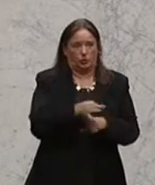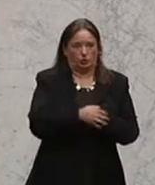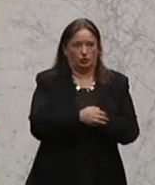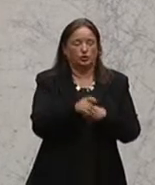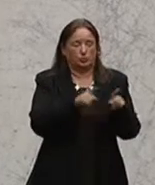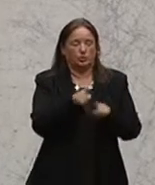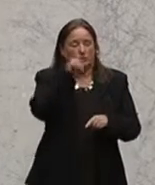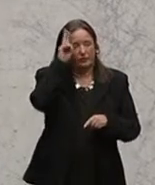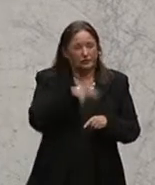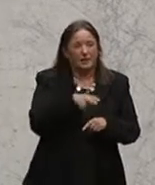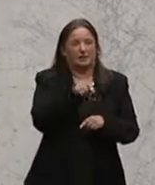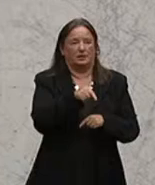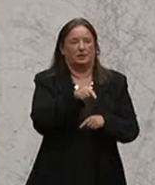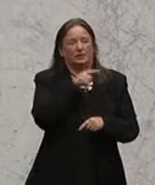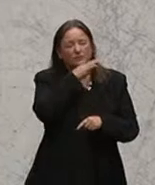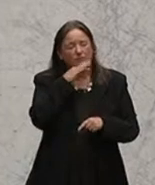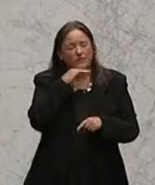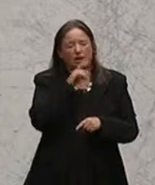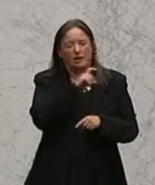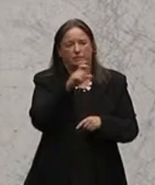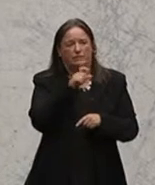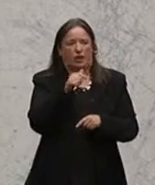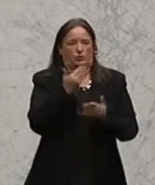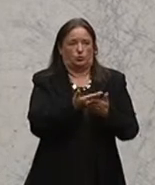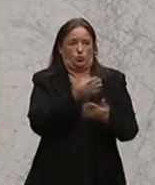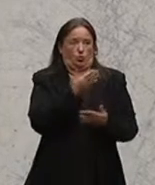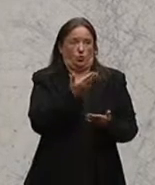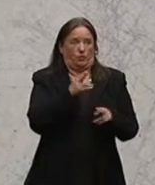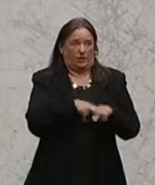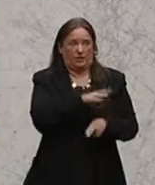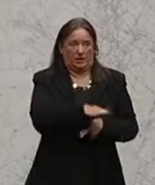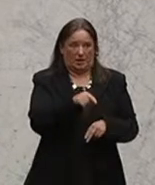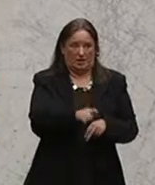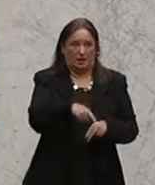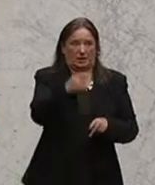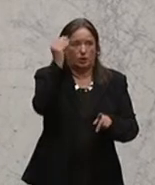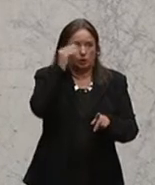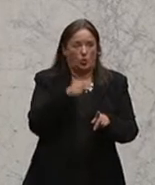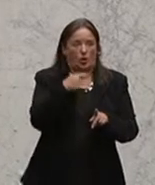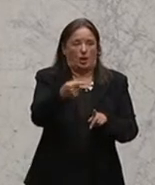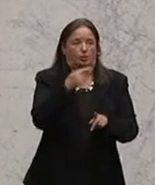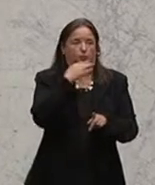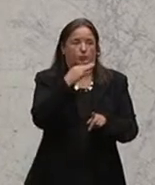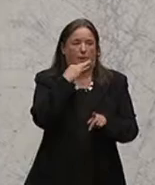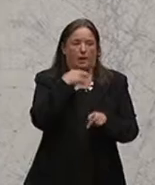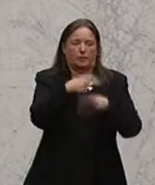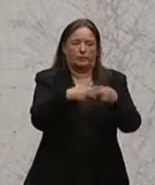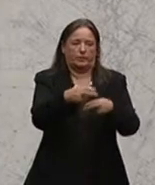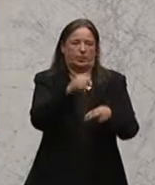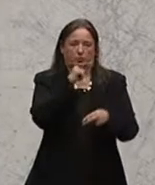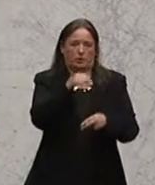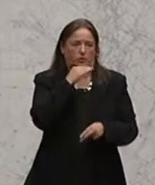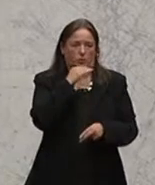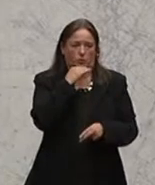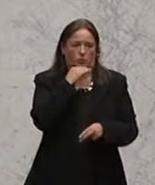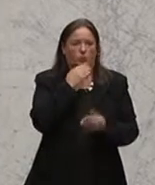vielfach die Frage, wenn diese Kinder in die Schule eintreten, dass die Sprachentwicklung nicht ausreichend ist.